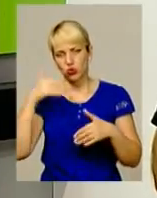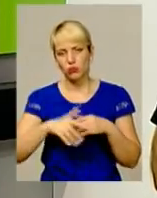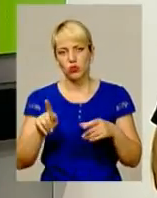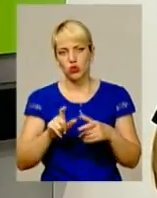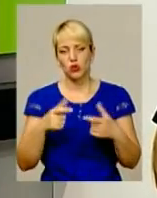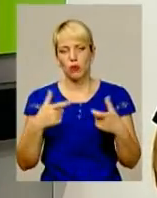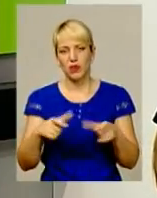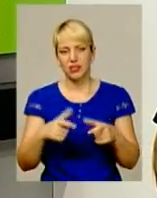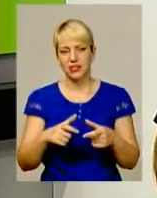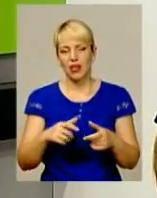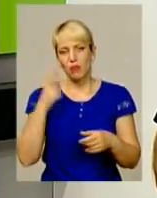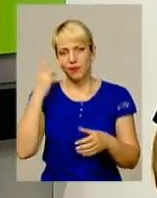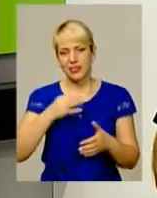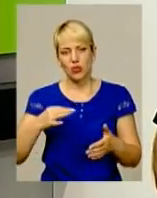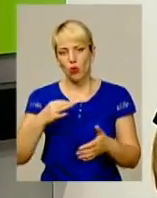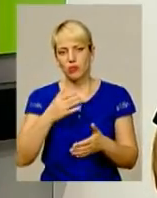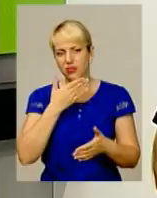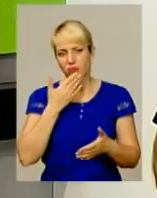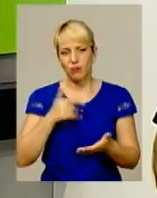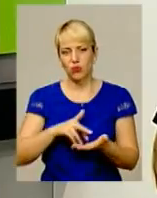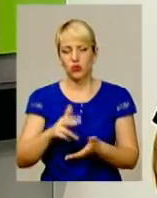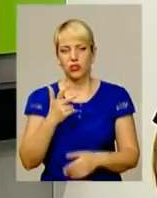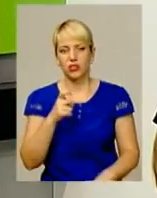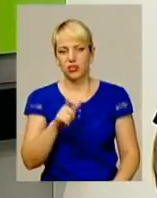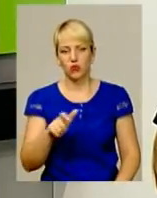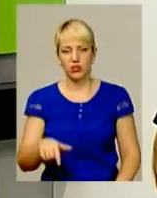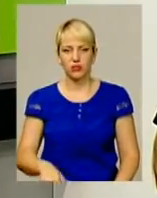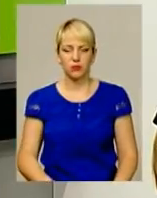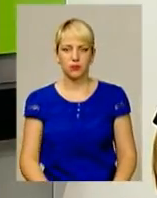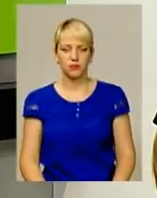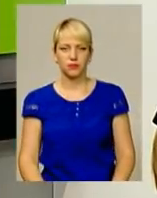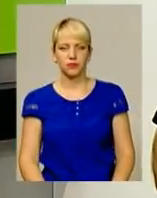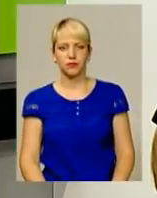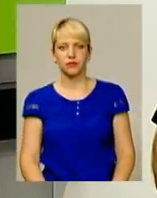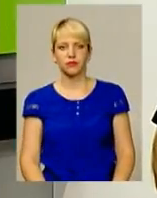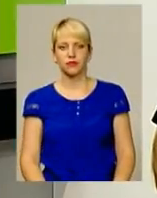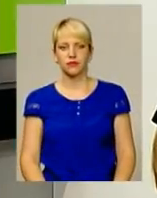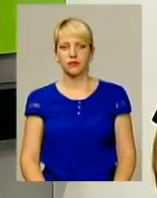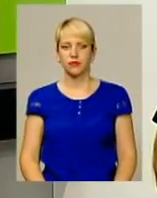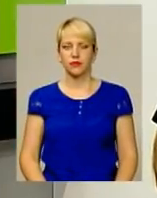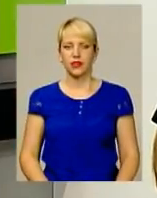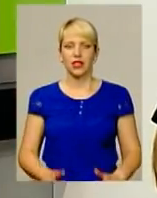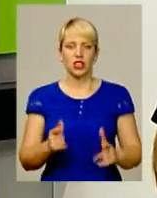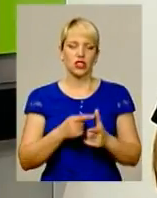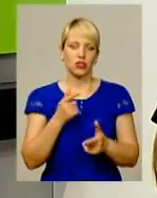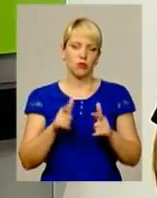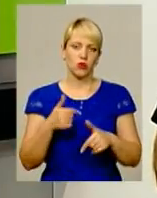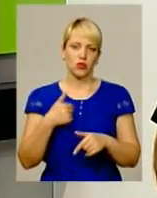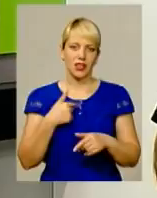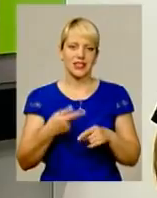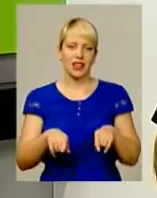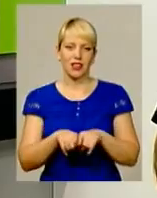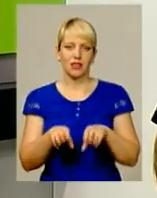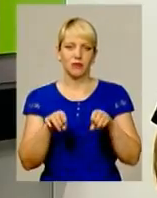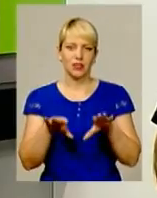Хмельницькій області не прийшло більше 300 осіб. Чи погоджуюся я з таким рішенням?